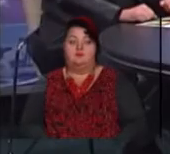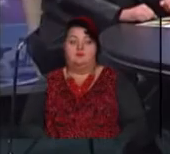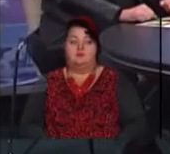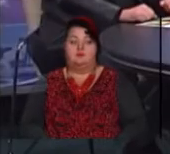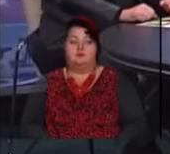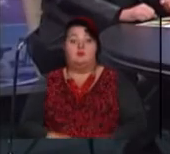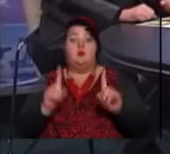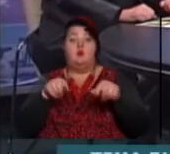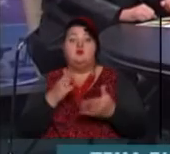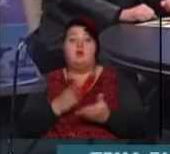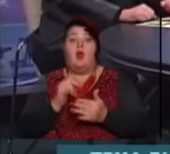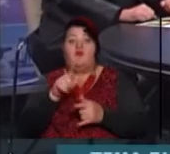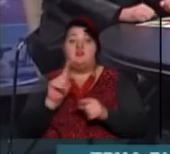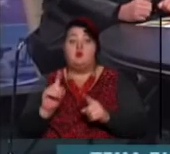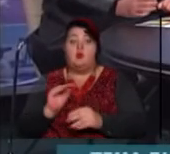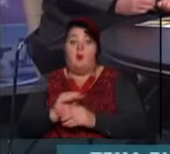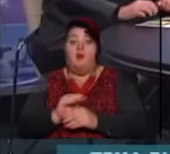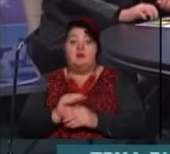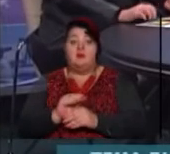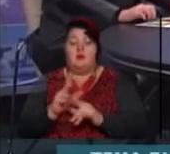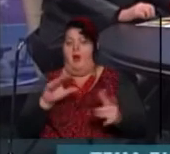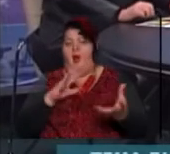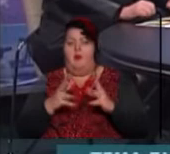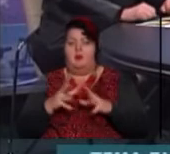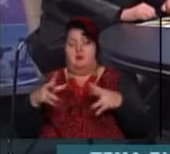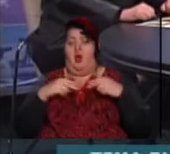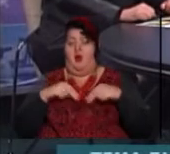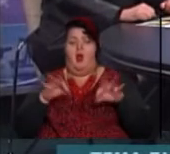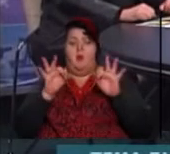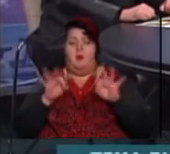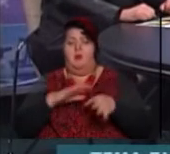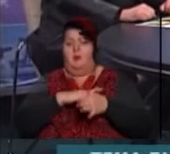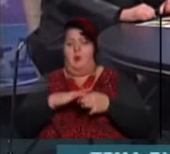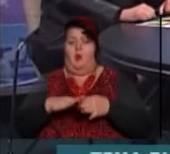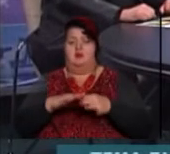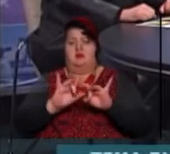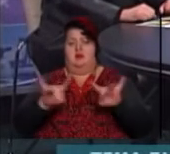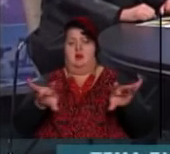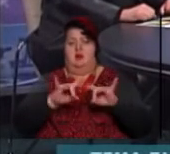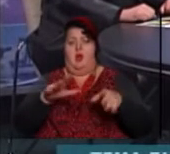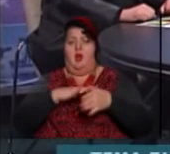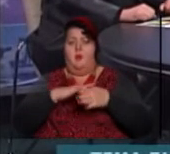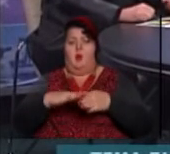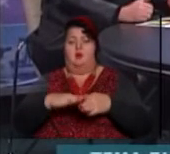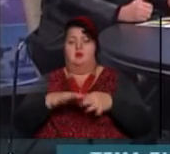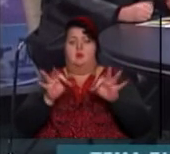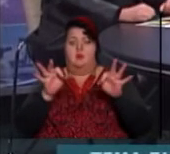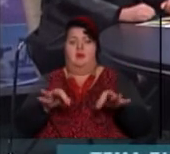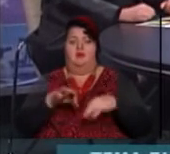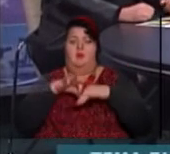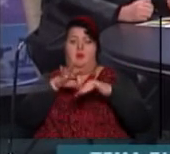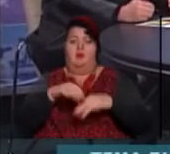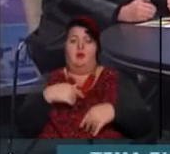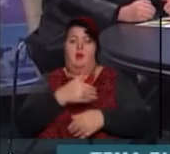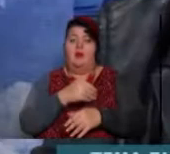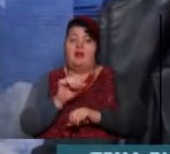Ось ще є у вас, що доповнити. Будь ласка. В принципі, колега повністю розказав, як потрібно правильно проводити. Саме обслідування. Я б хотіла